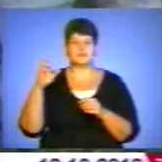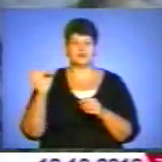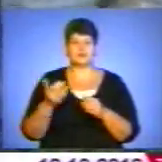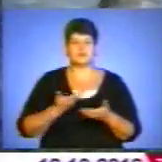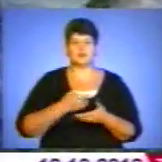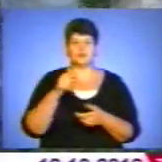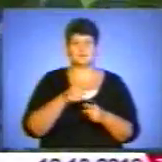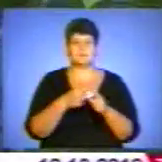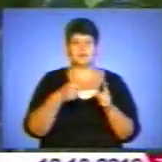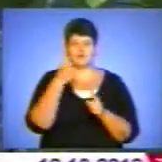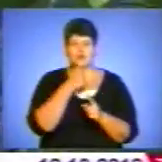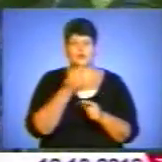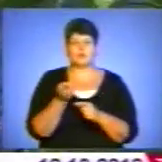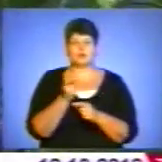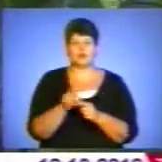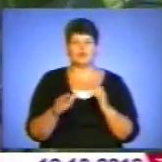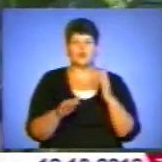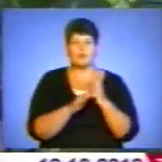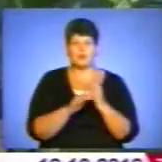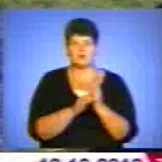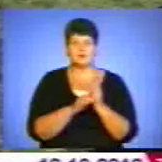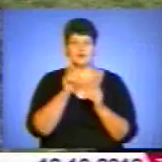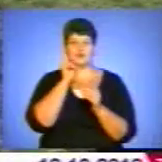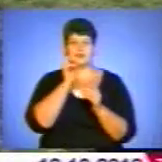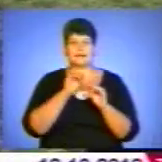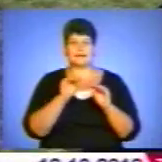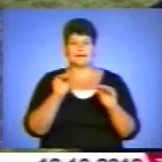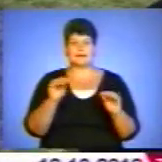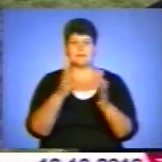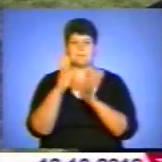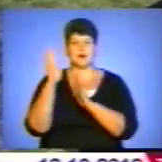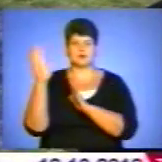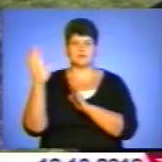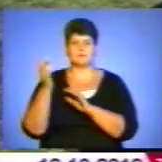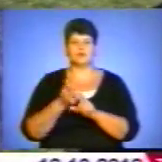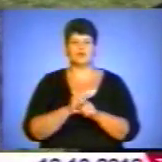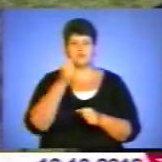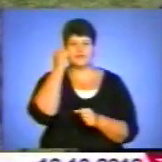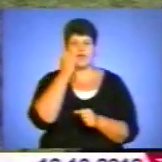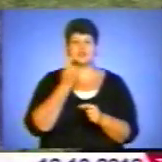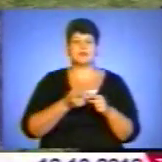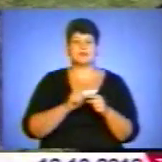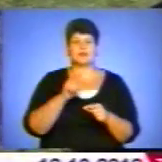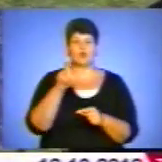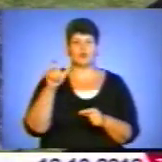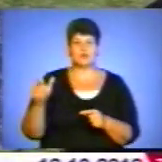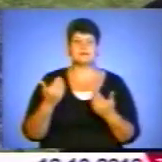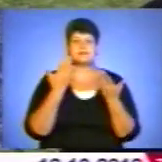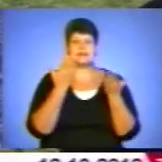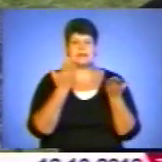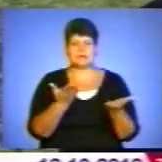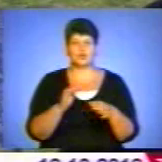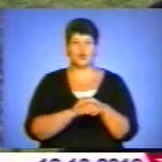тут півроку. Він прийшов допомогти озеленити парк. Ми дуже вдячні цим людям за їхню